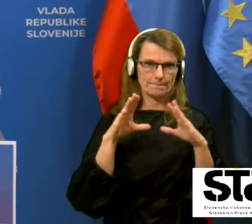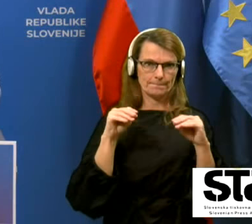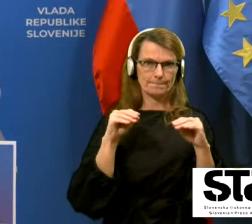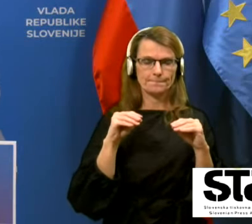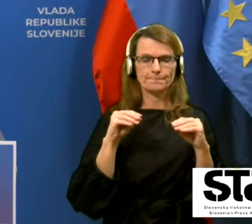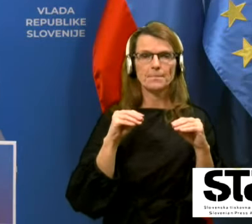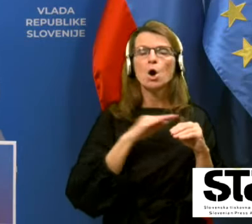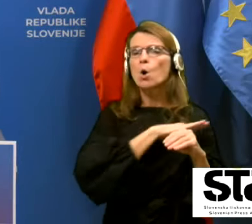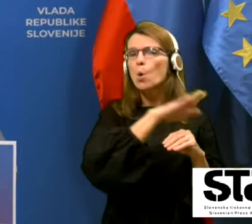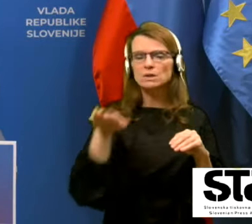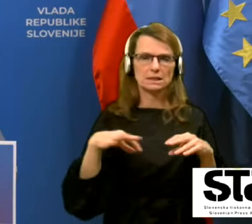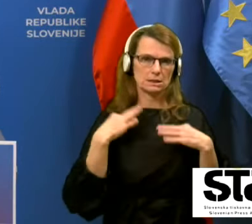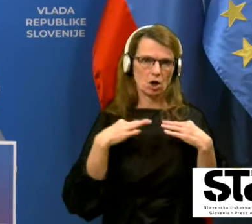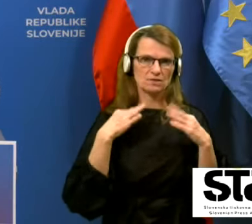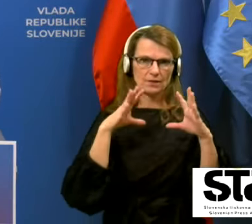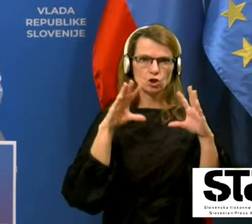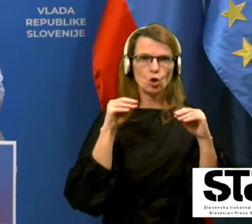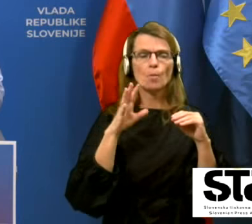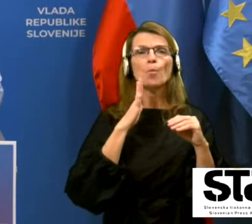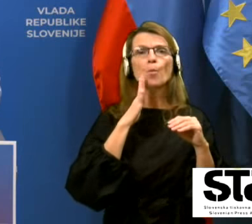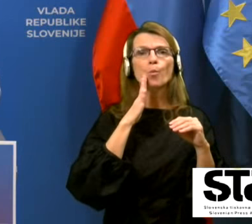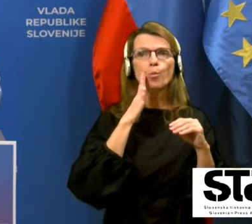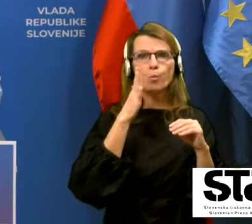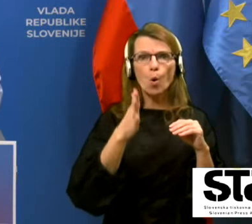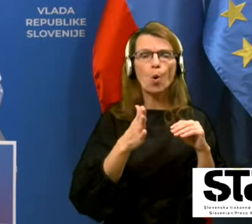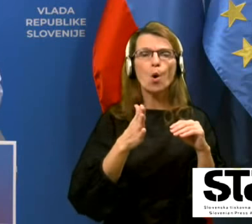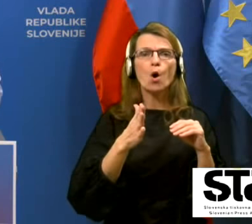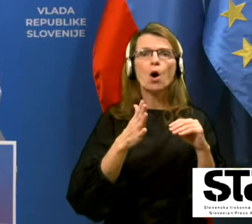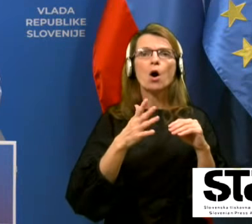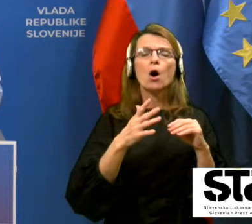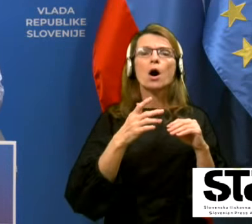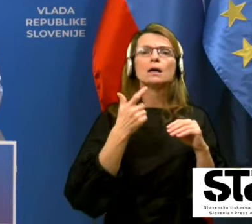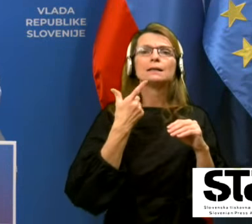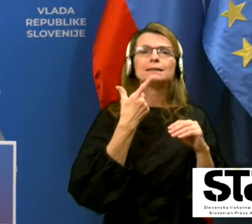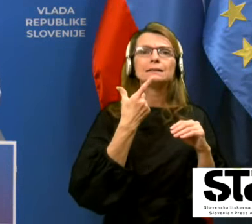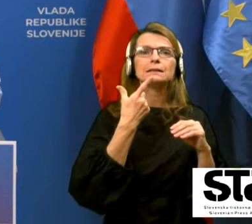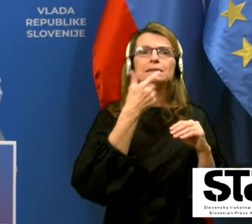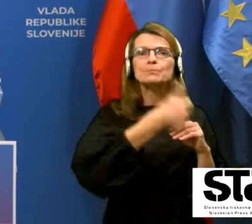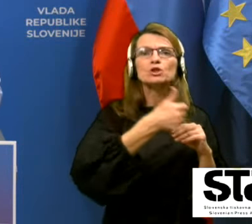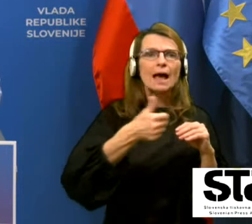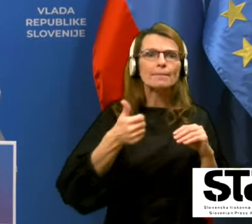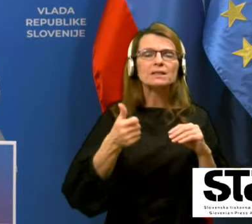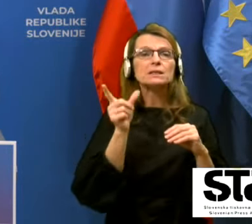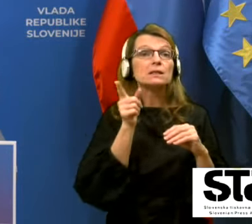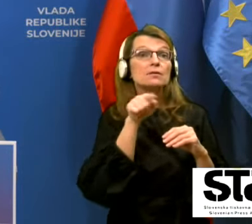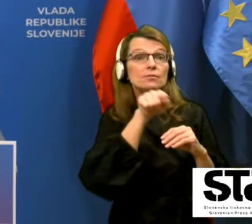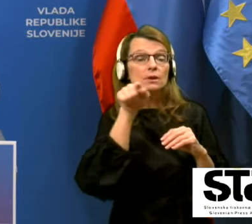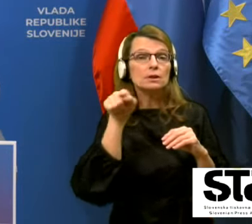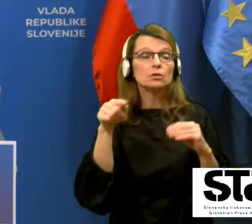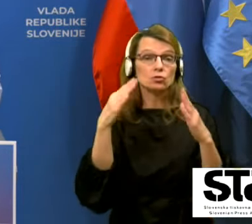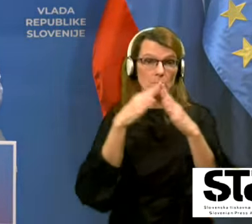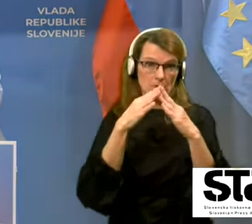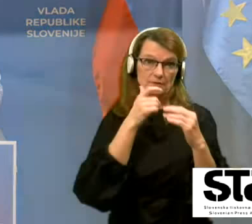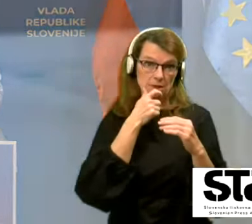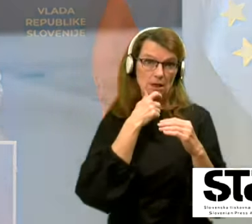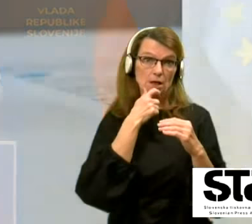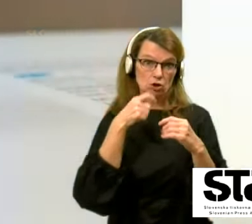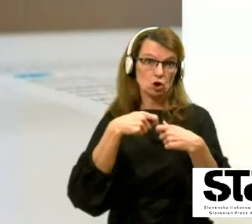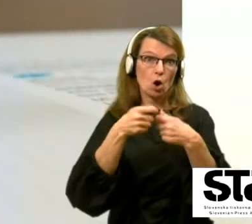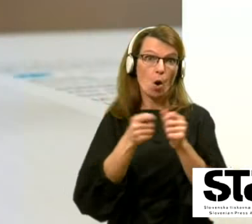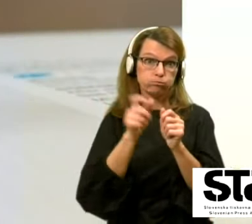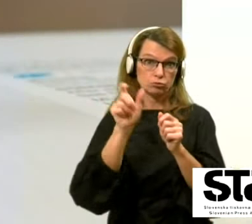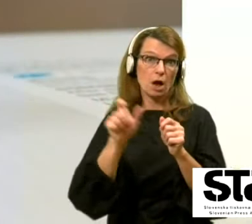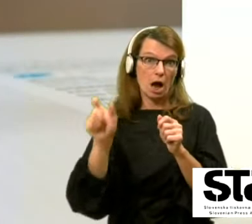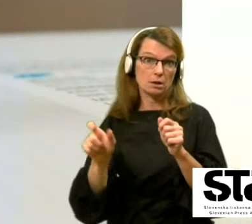pravi, vse zdravstveni domovi so z posameznimi domovi starejših občanov povezani